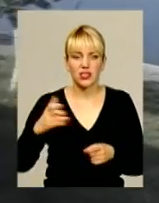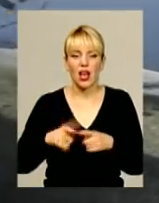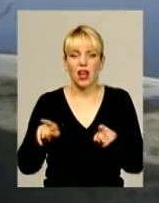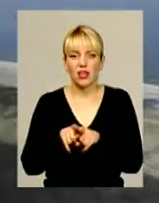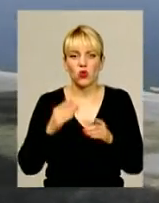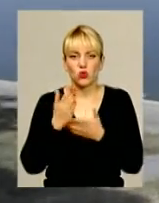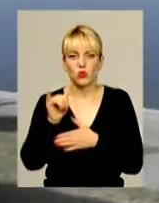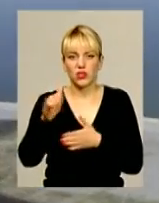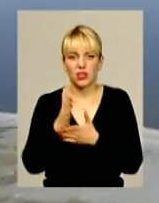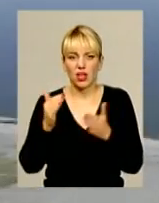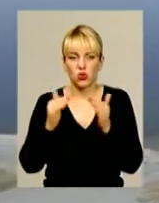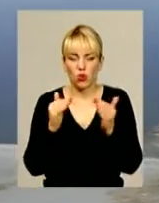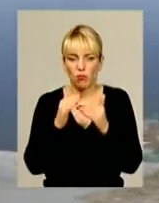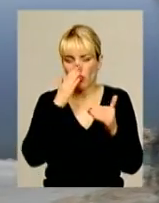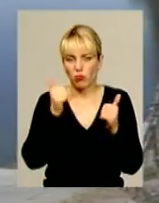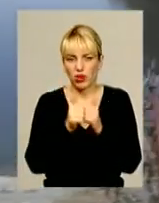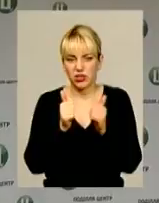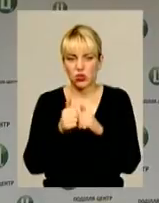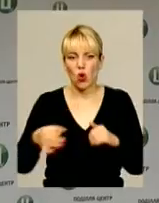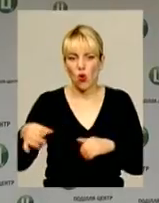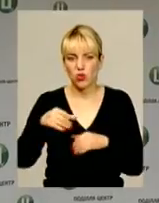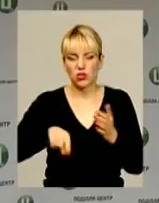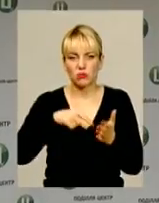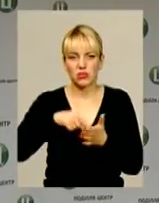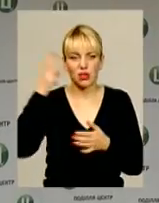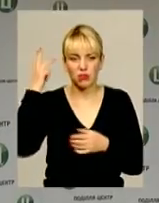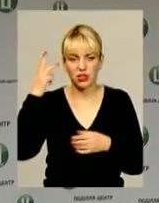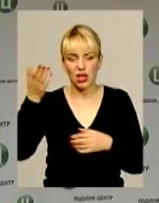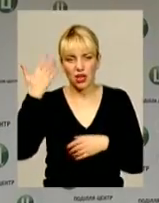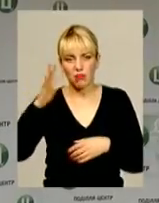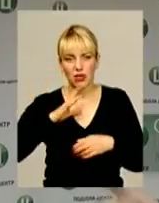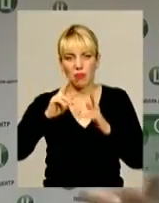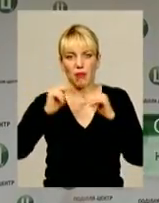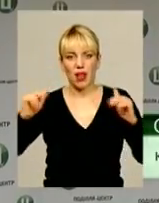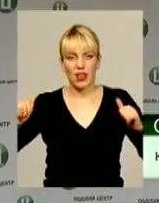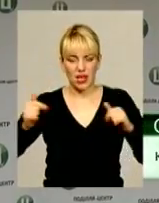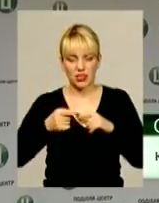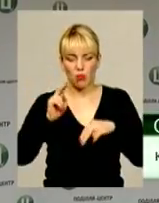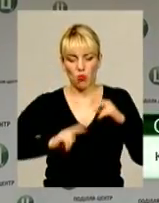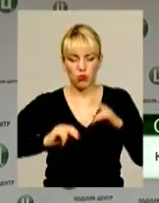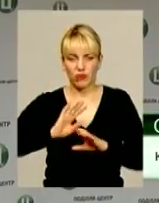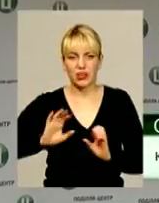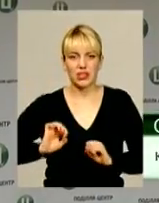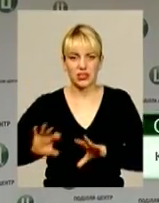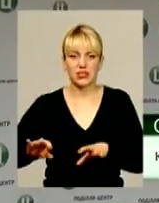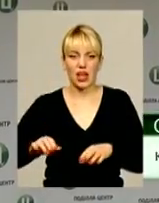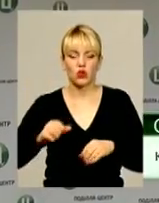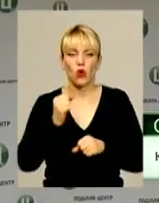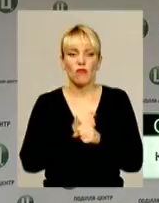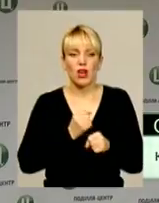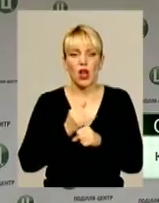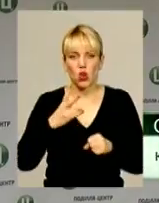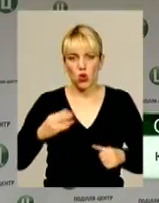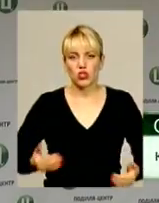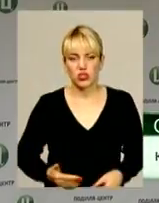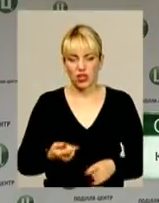олітній місцині поблизу озера у Хмельницькому. Раніше ти міг побудувати собі палац, просто його не здати в експлуатацію, але фактично жити в